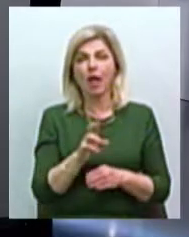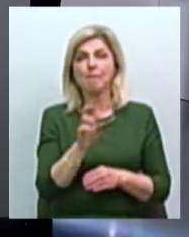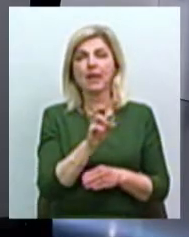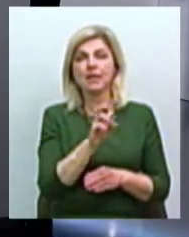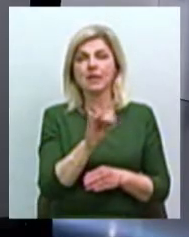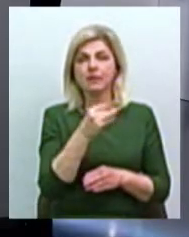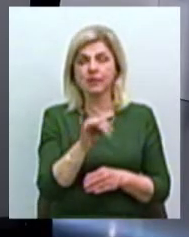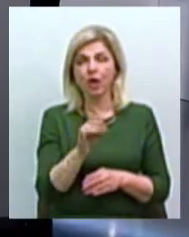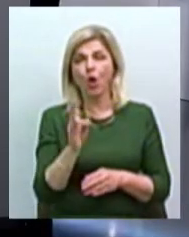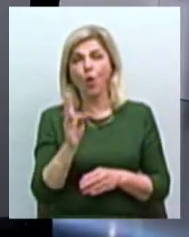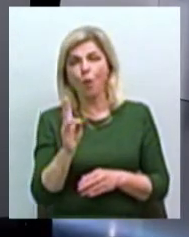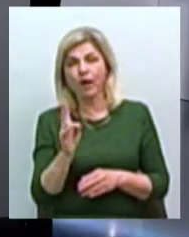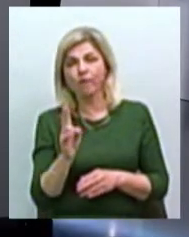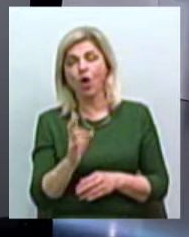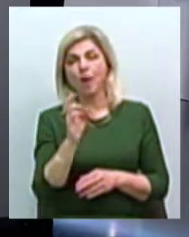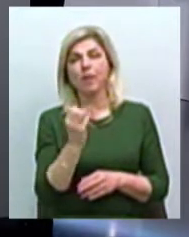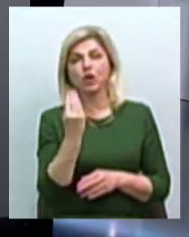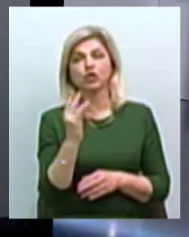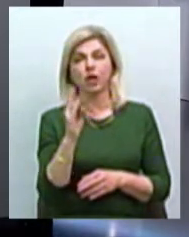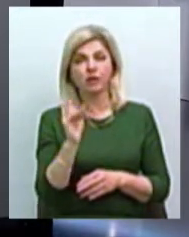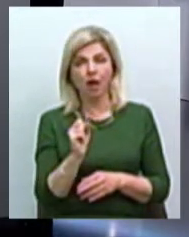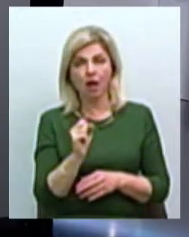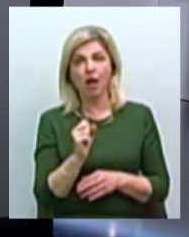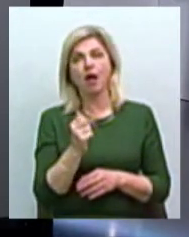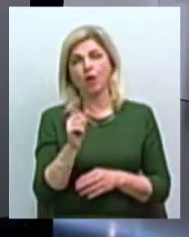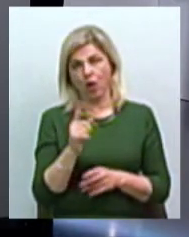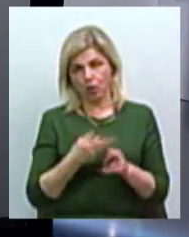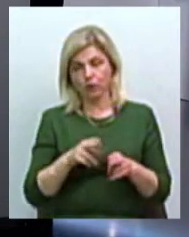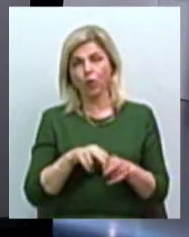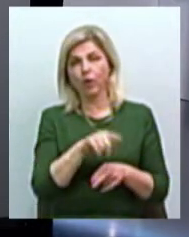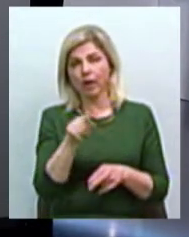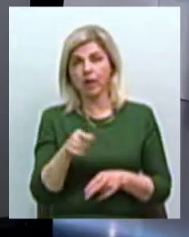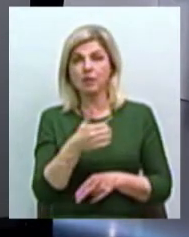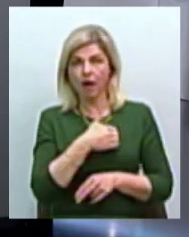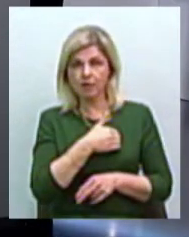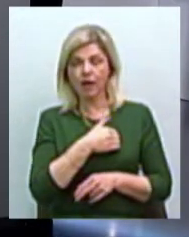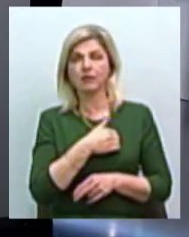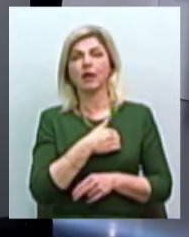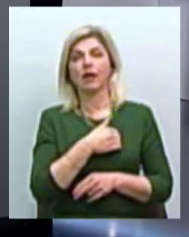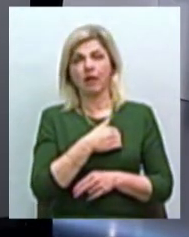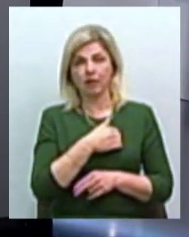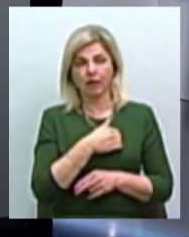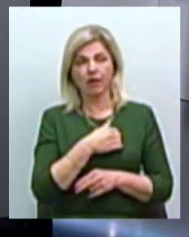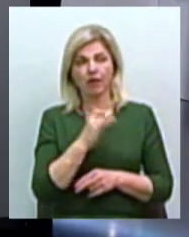Баштанська, і інші громаді, які захотять вийти на механізм відсування механізма